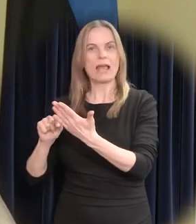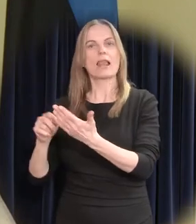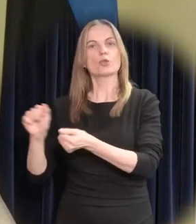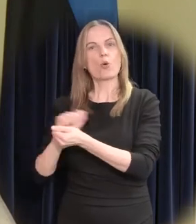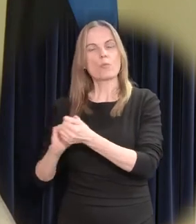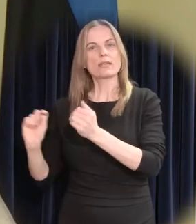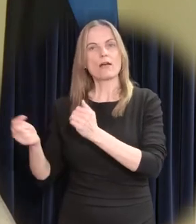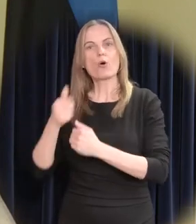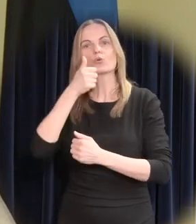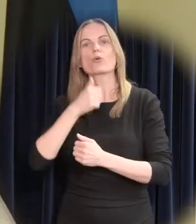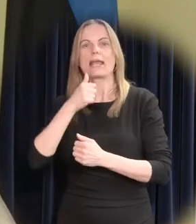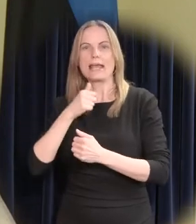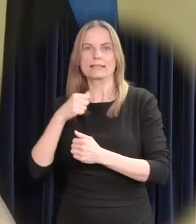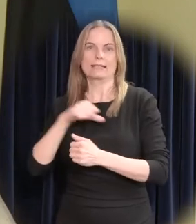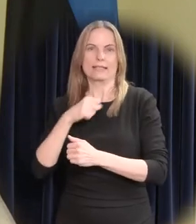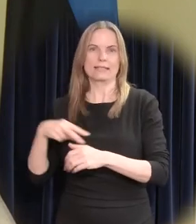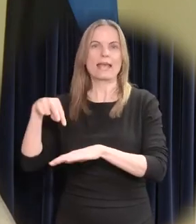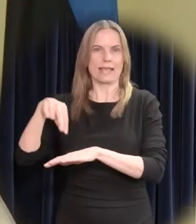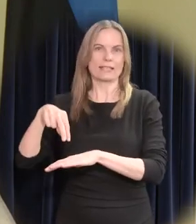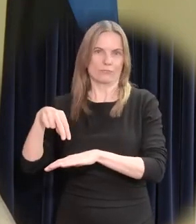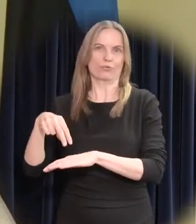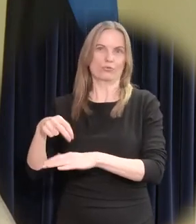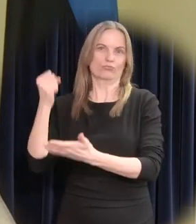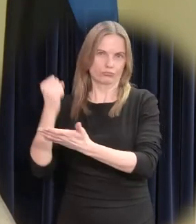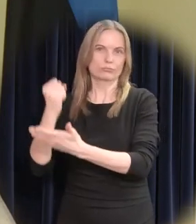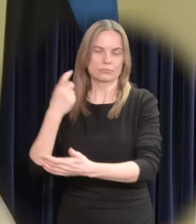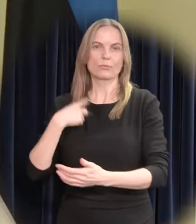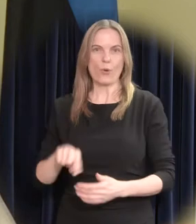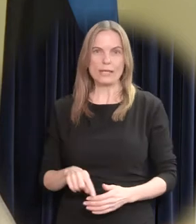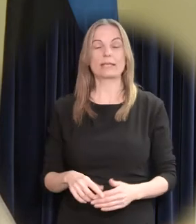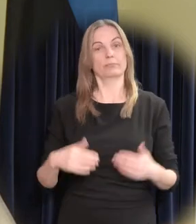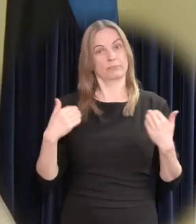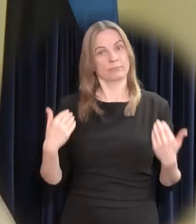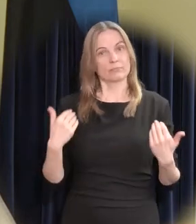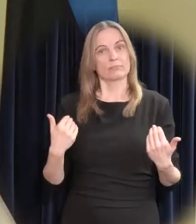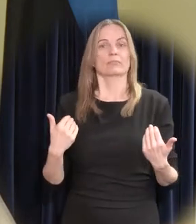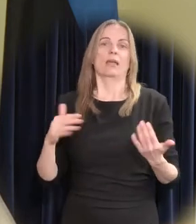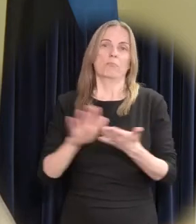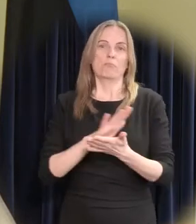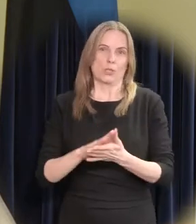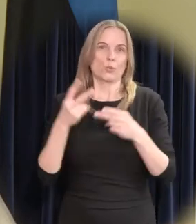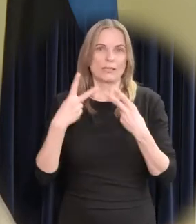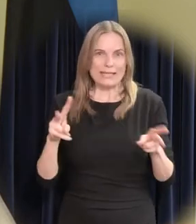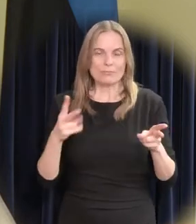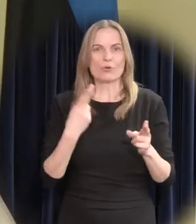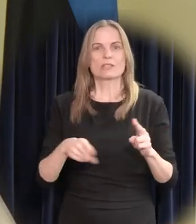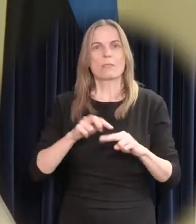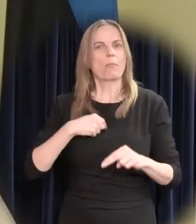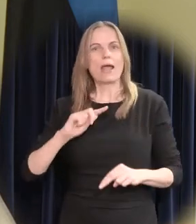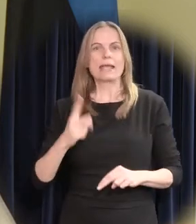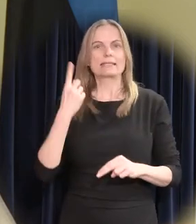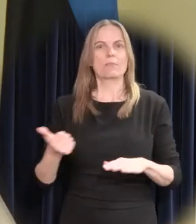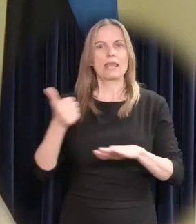Selle aastal tähistame Vabarigi aastapäeva teisiti ja väiksemas ringis. Seetõttu olen ma esimene peaminister, kes peab